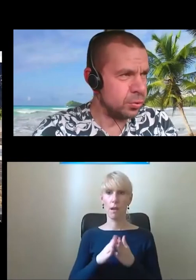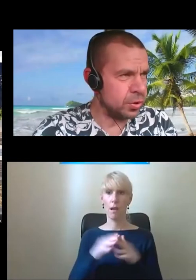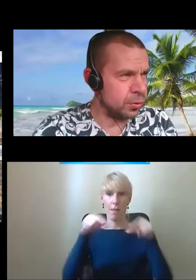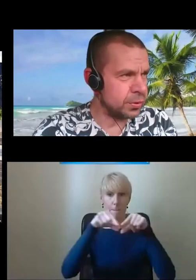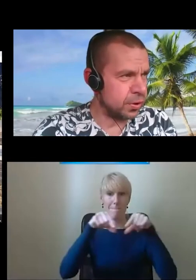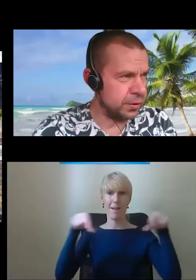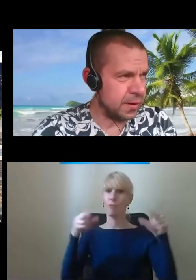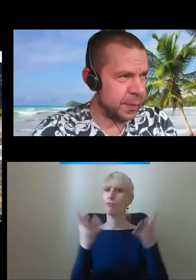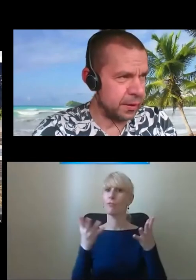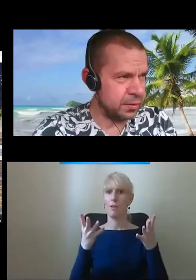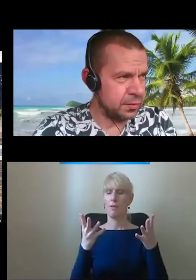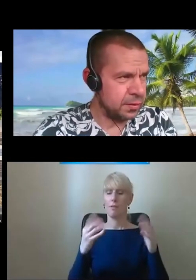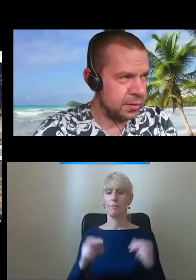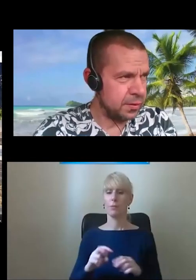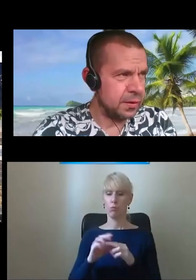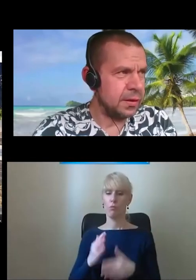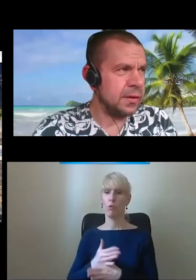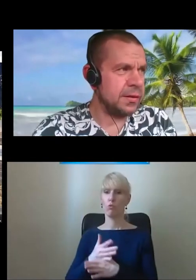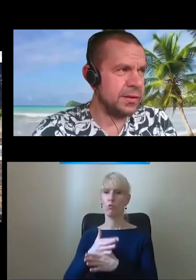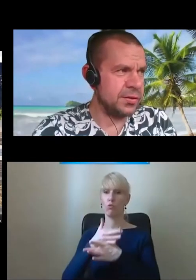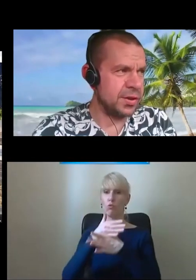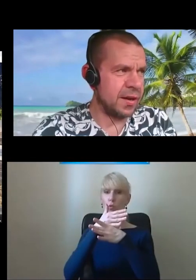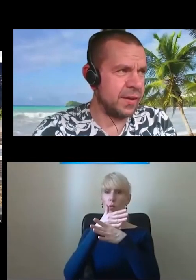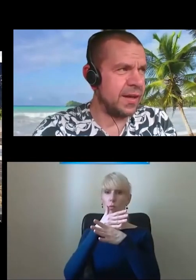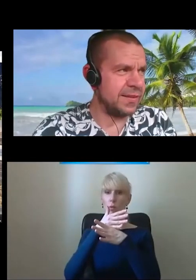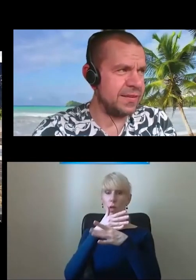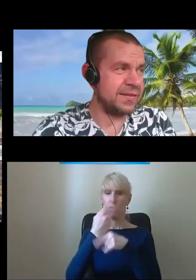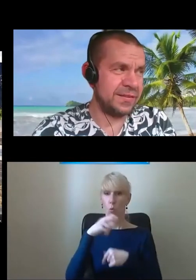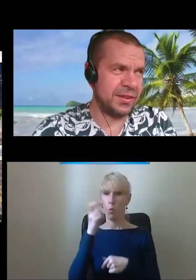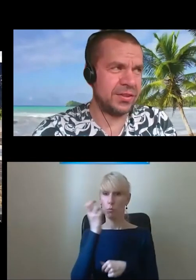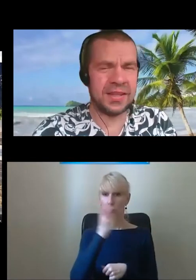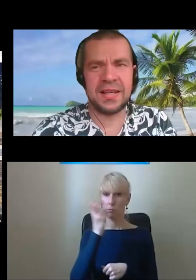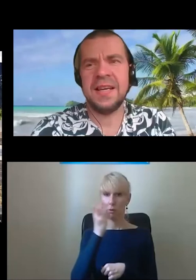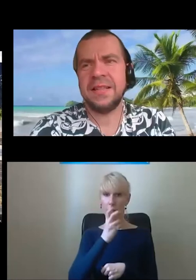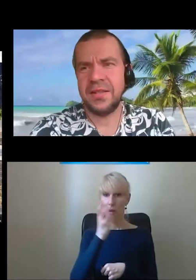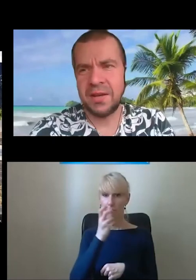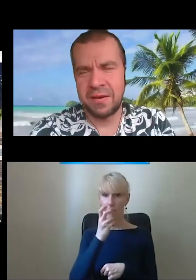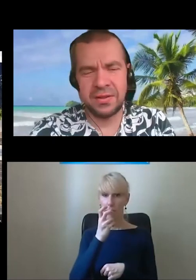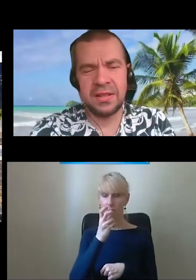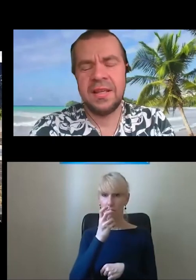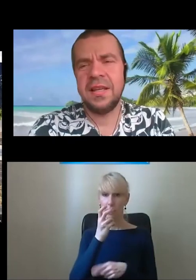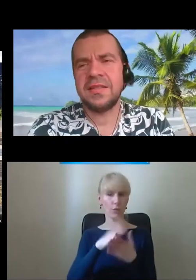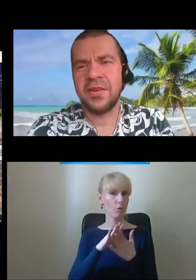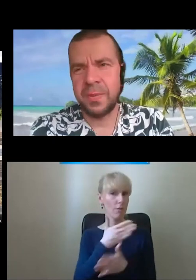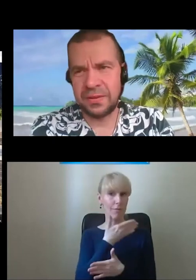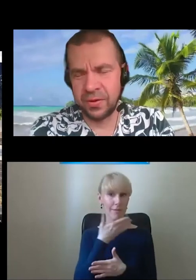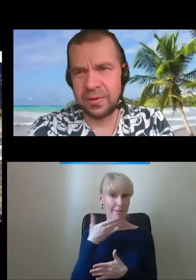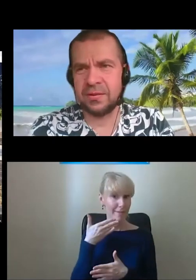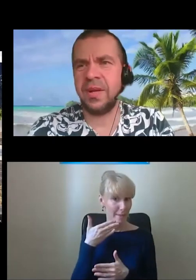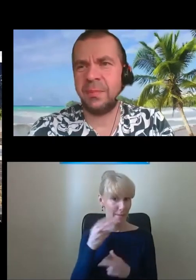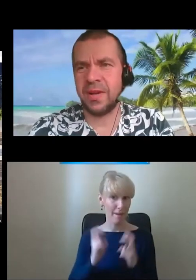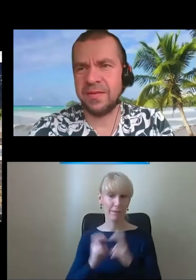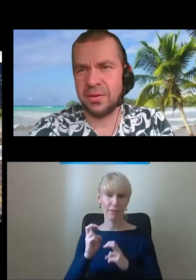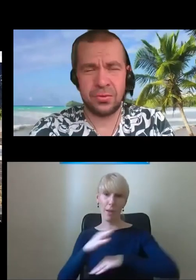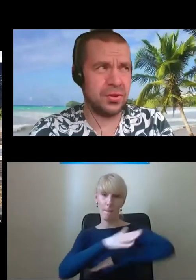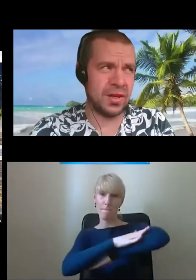I tu są schody na peron. I co ciekawe, w tych schodach nie ma wind. Są platformy,